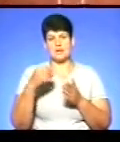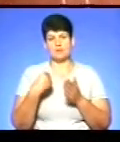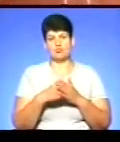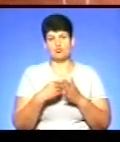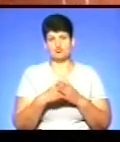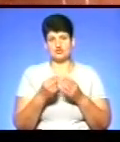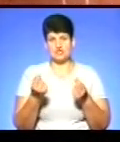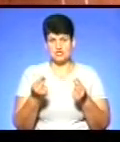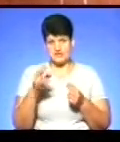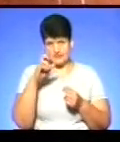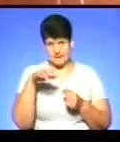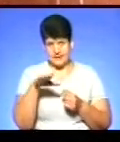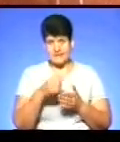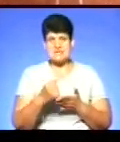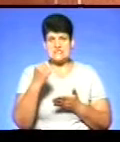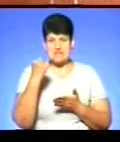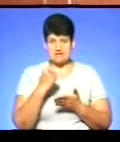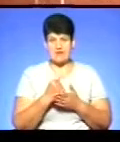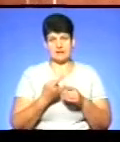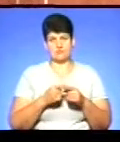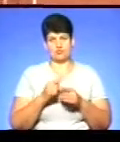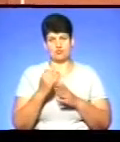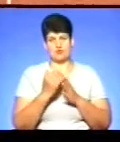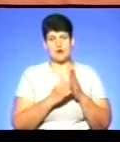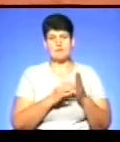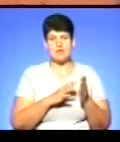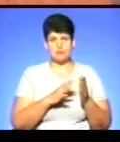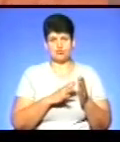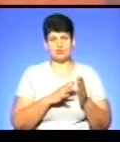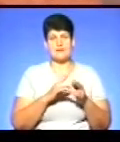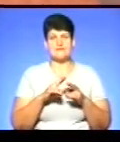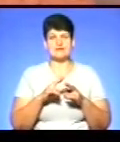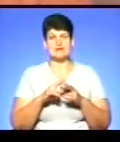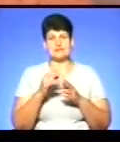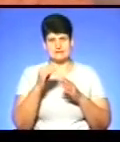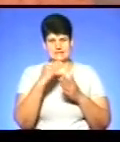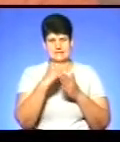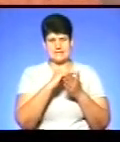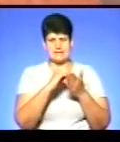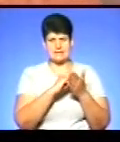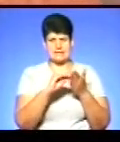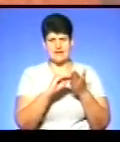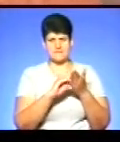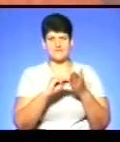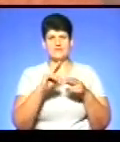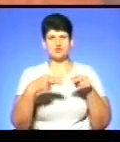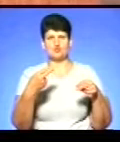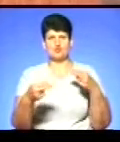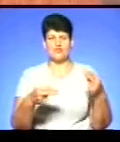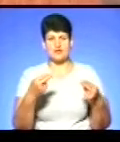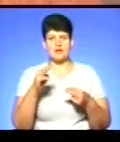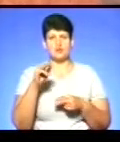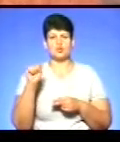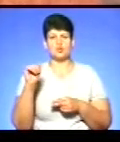затвердуть цю програму, і була стаття відшкодування тюнерів аналогу